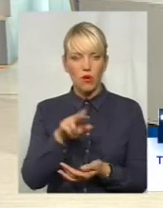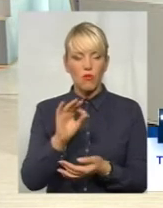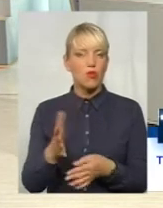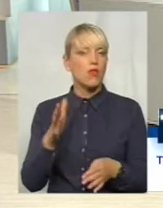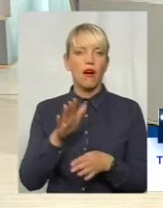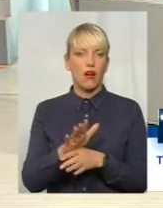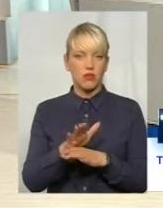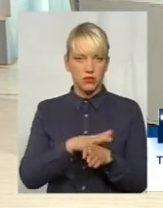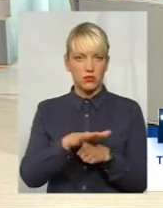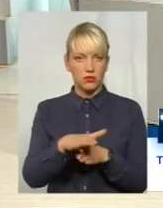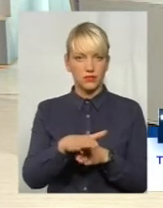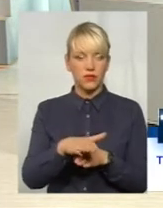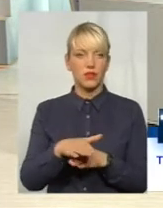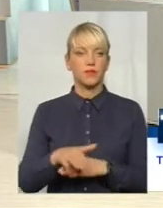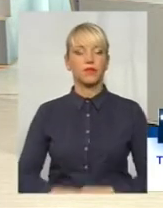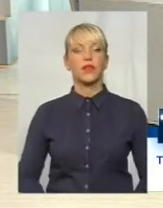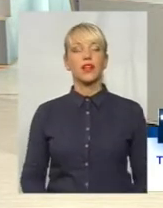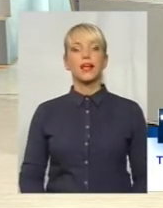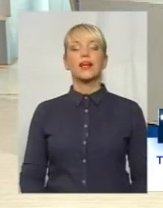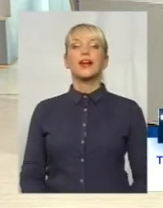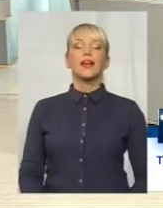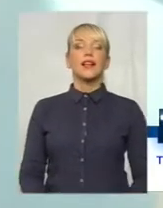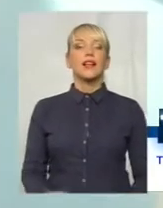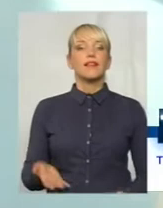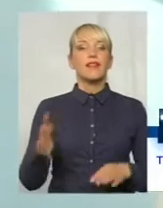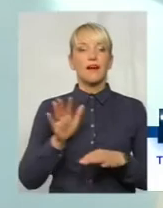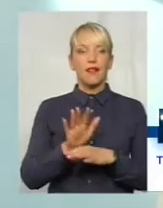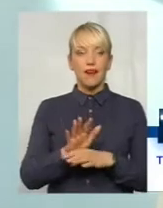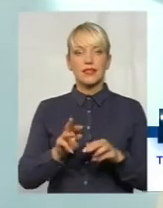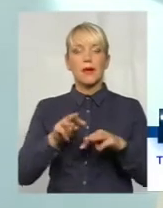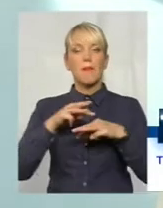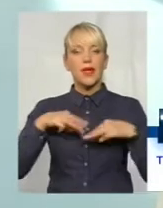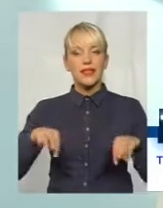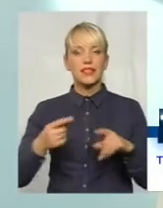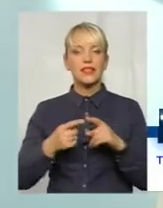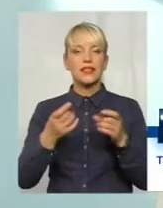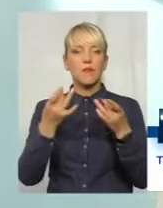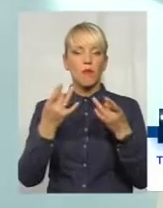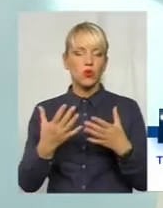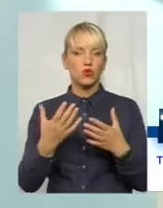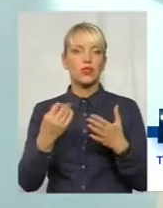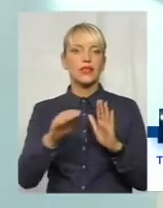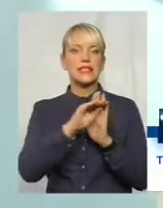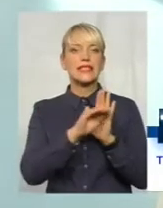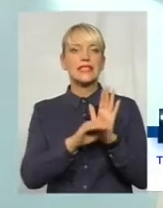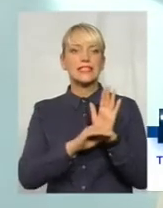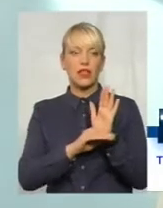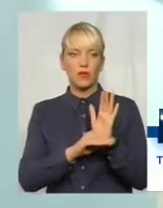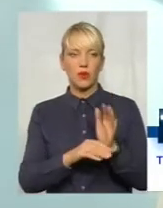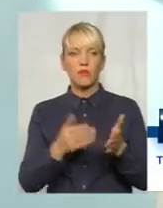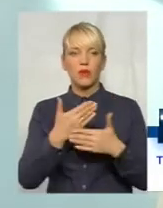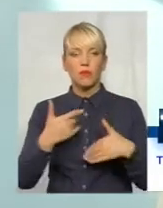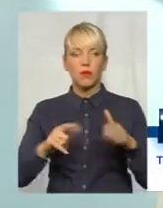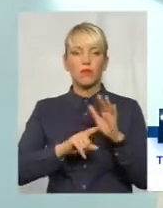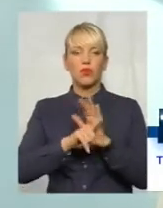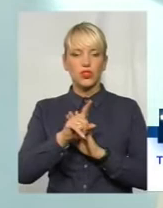йти? Ну, тут наказ Міністерства це все просто систематизує. Ми почали з дуже яскравого прикладу.